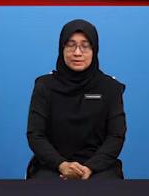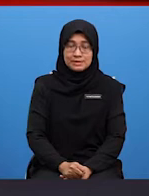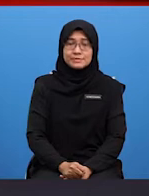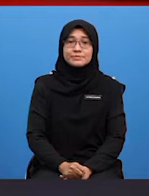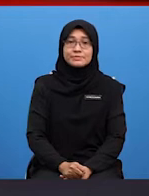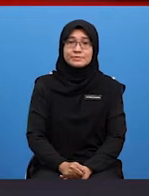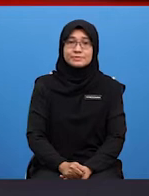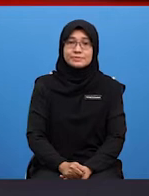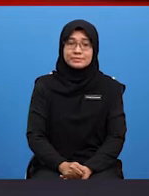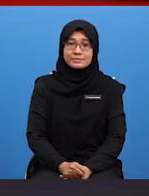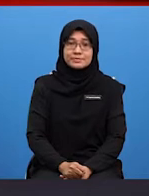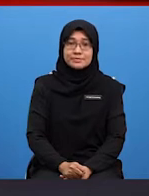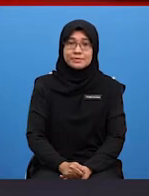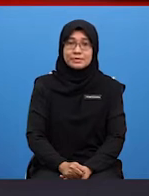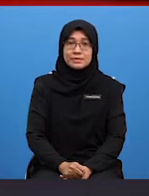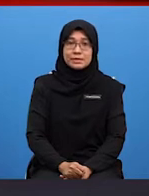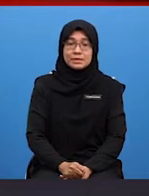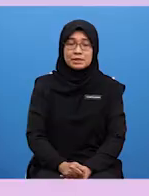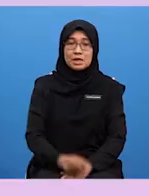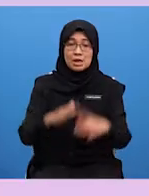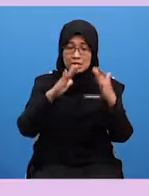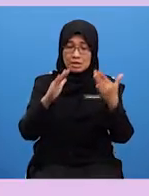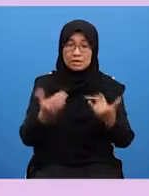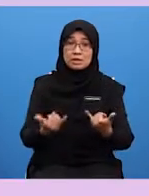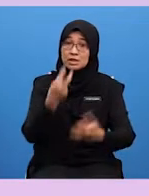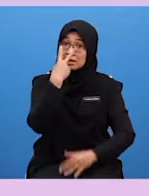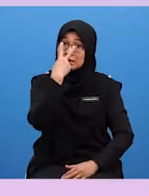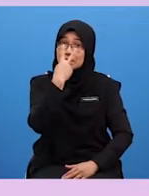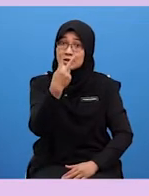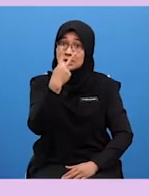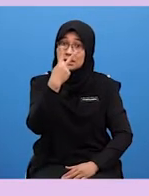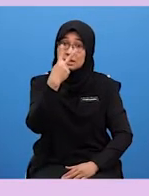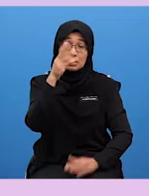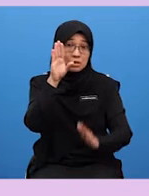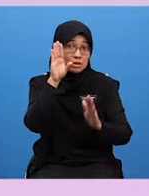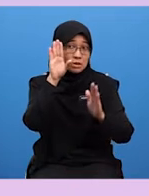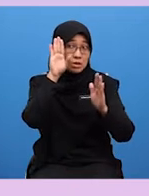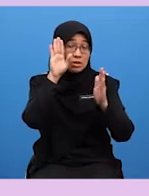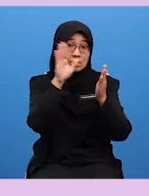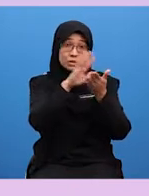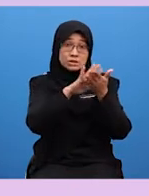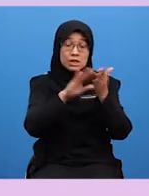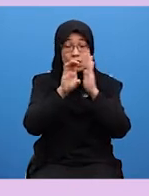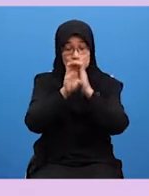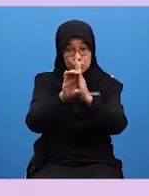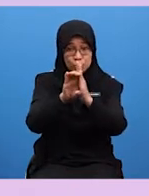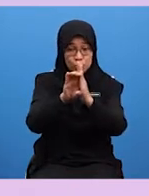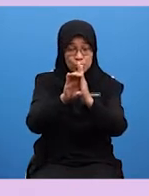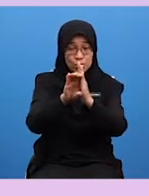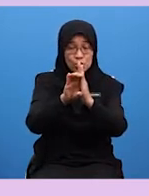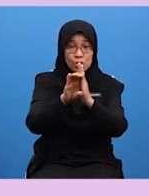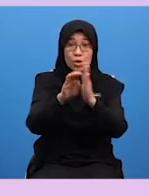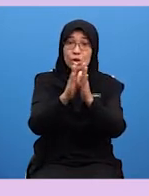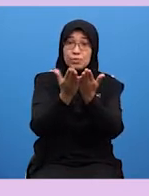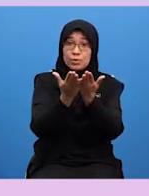Baiklah pelajar di luar sana dan juga Cikgu Donz Lihat pada paparan skrin kita ada menunjukkan contoh buku yang